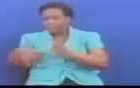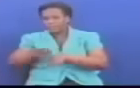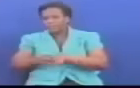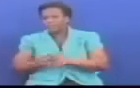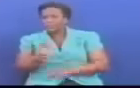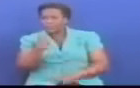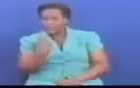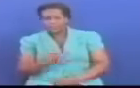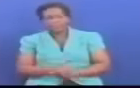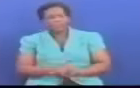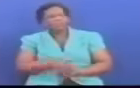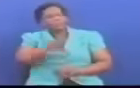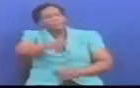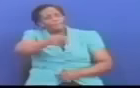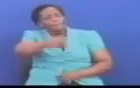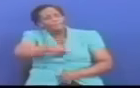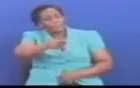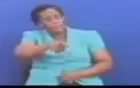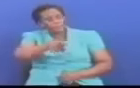sana sana mwishimi wa naigwaziri